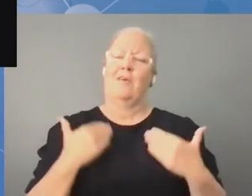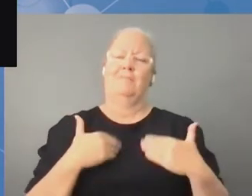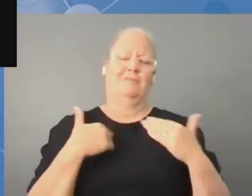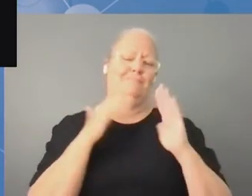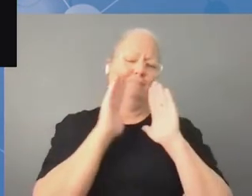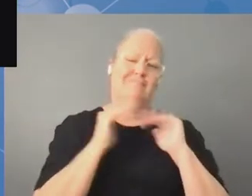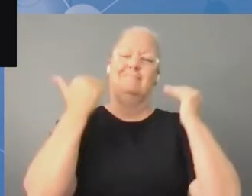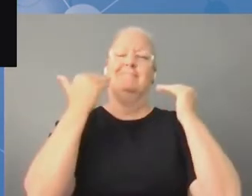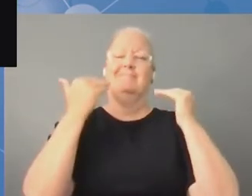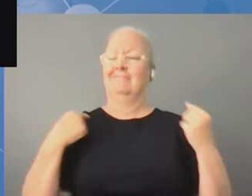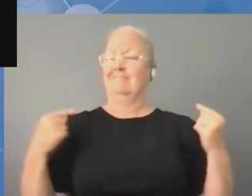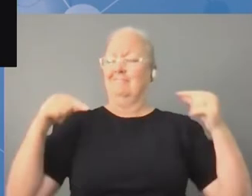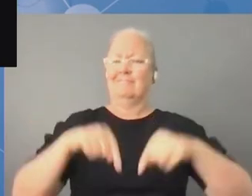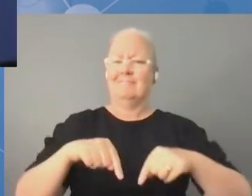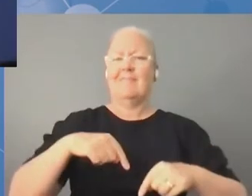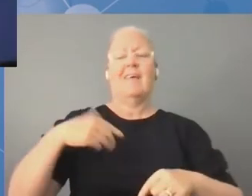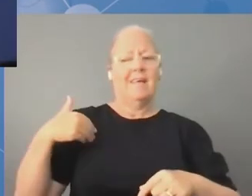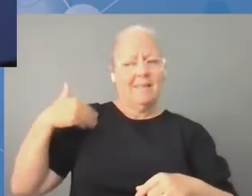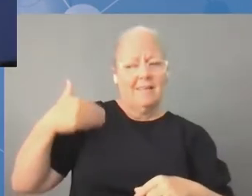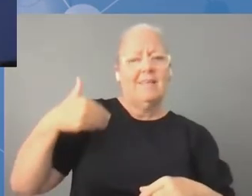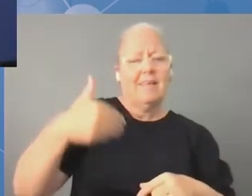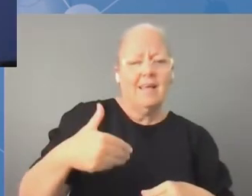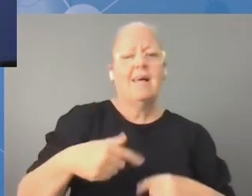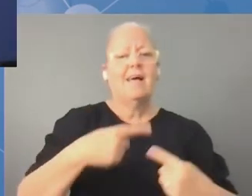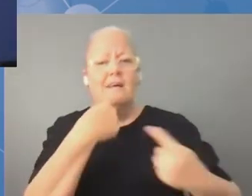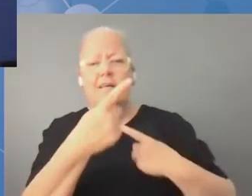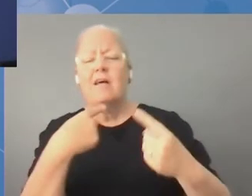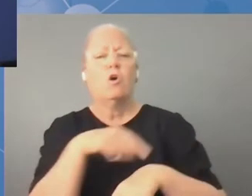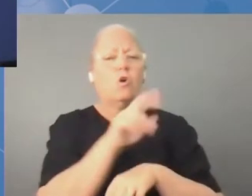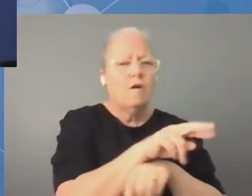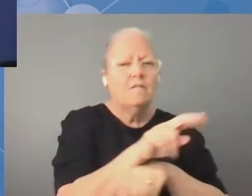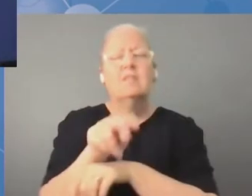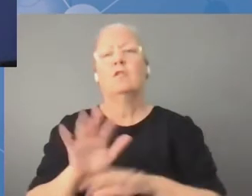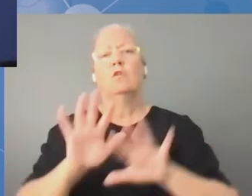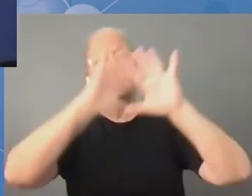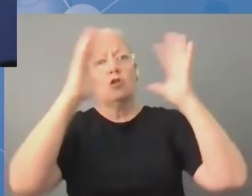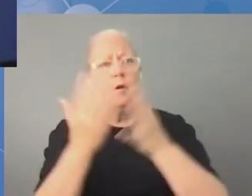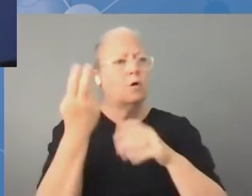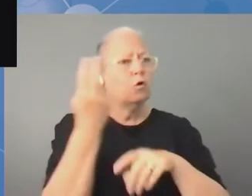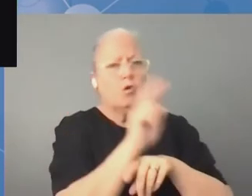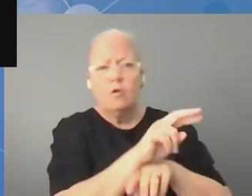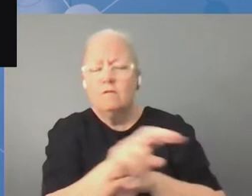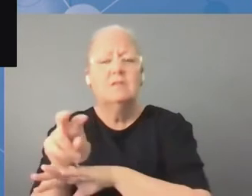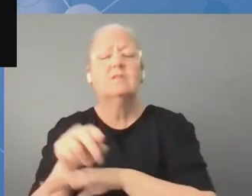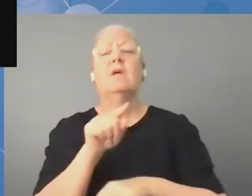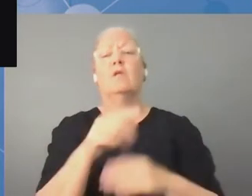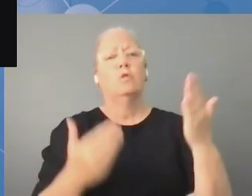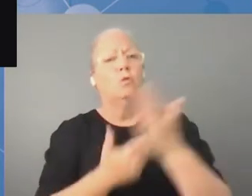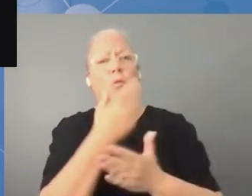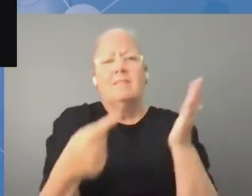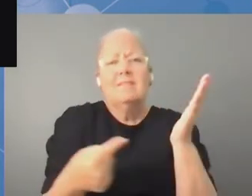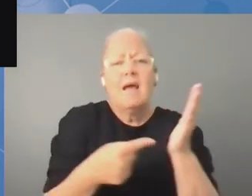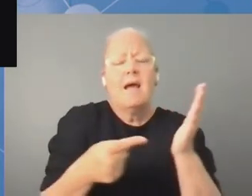przyjemność móc spędzić ten tydzień w Katowicach. Pojawiło się mnóstwo ciekawych pytań dotyczących globalnego zarządzania nowymi